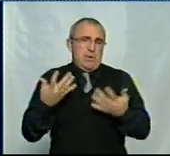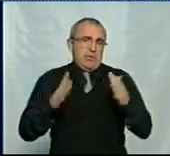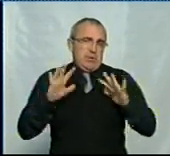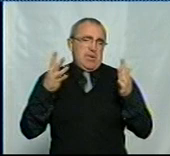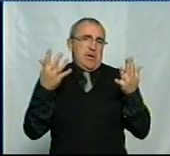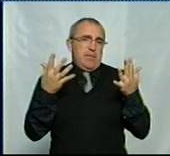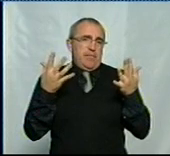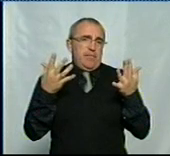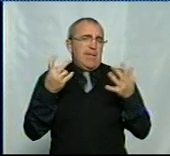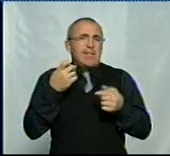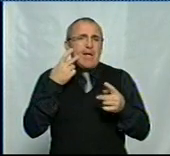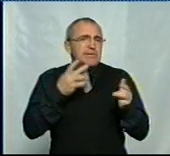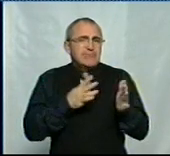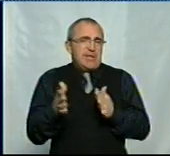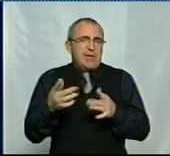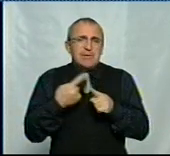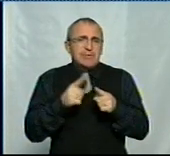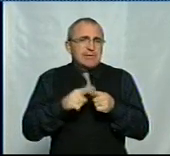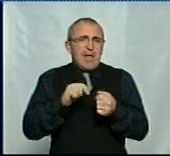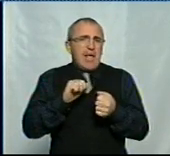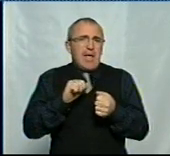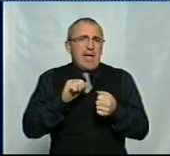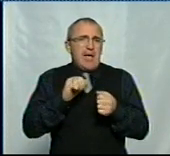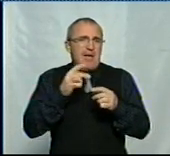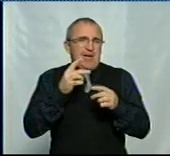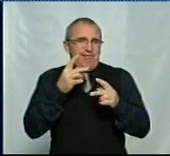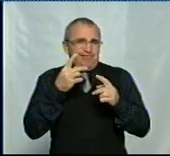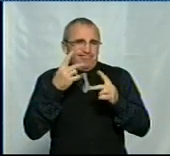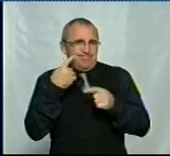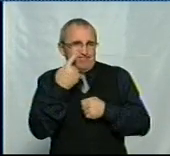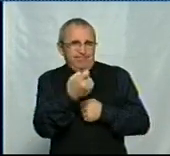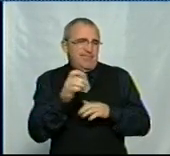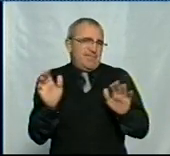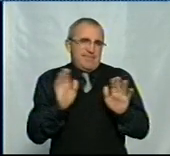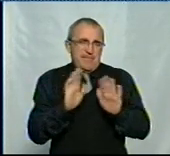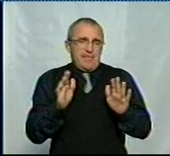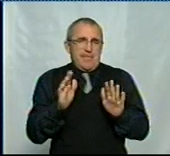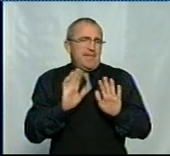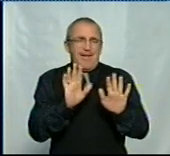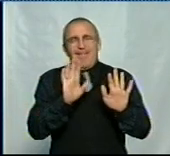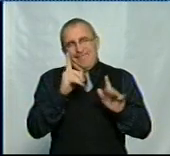Звичайно, не завжди. Це не камінь в вашгород, що, знаєте, лікар нефаховий? Ні,